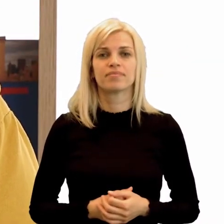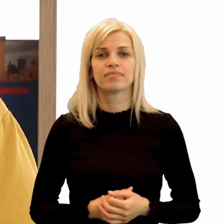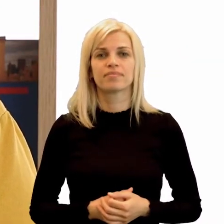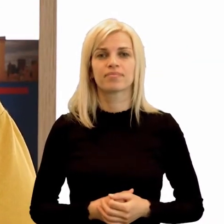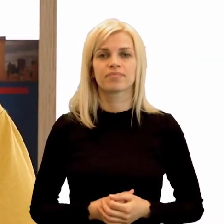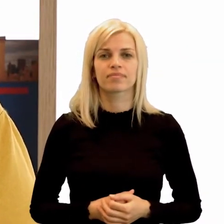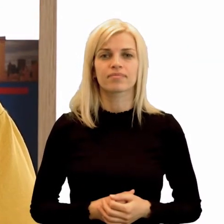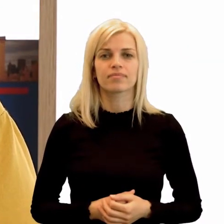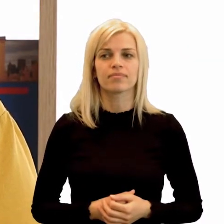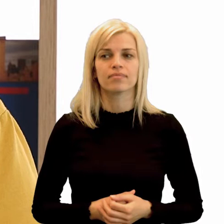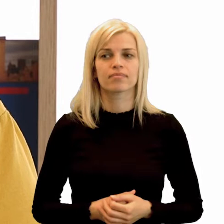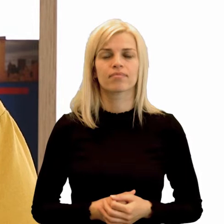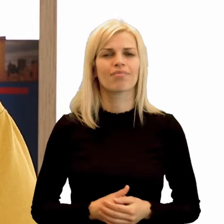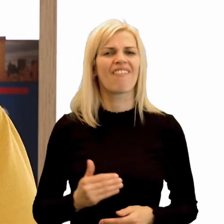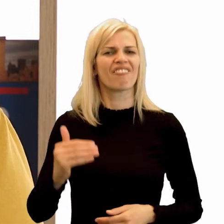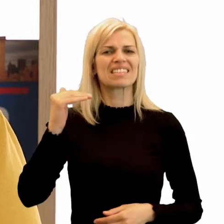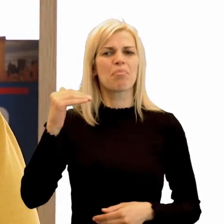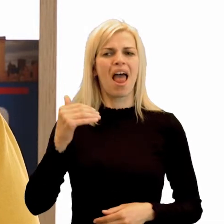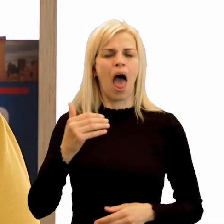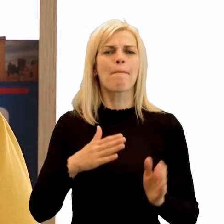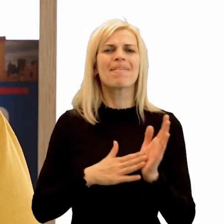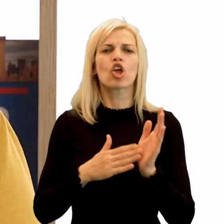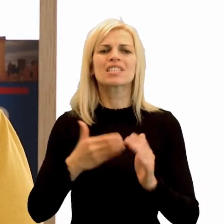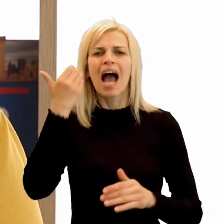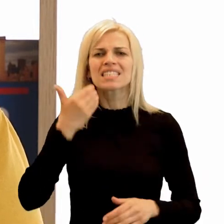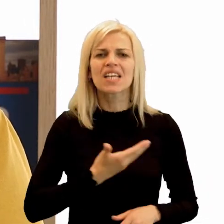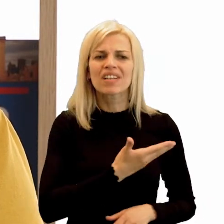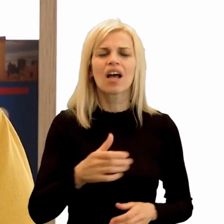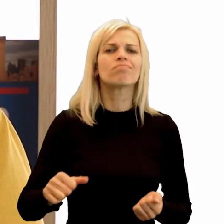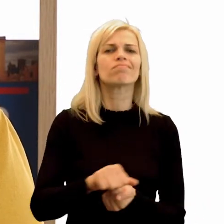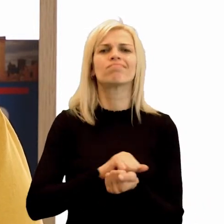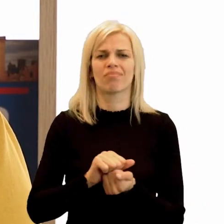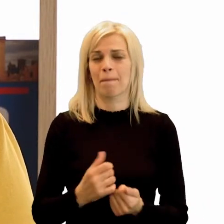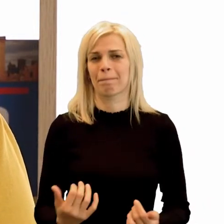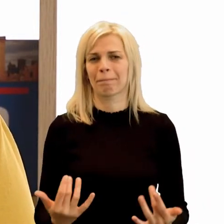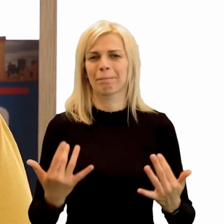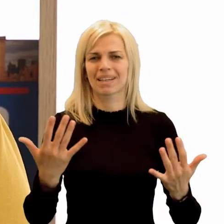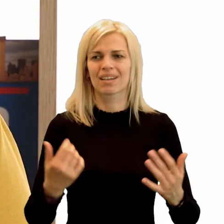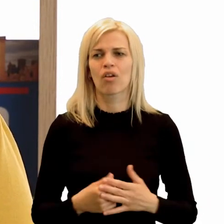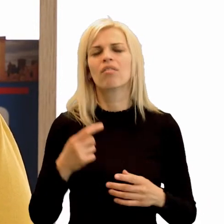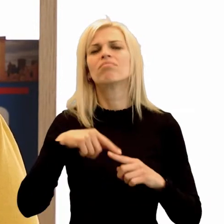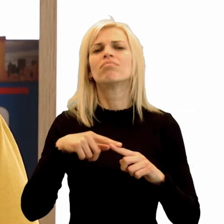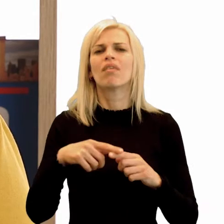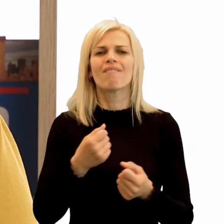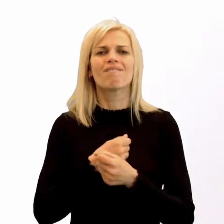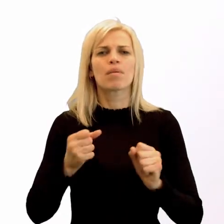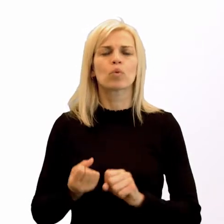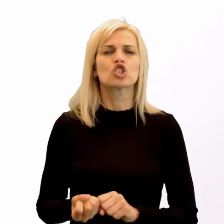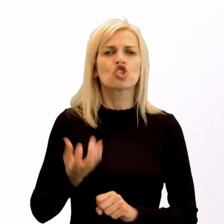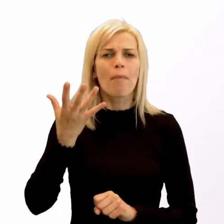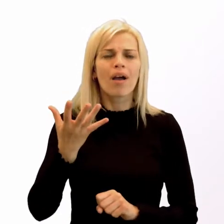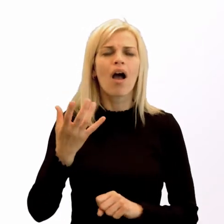Vyspelú minojskú civilizáciu zničili jednak prírodné živly, bol to výbuch sopky Téra a následné zemetrasenia